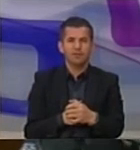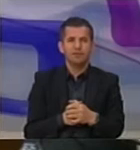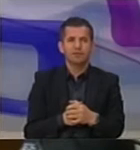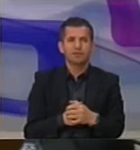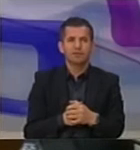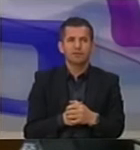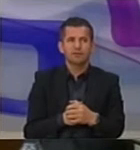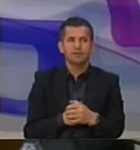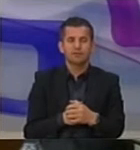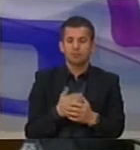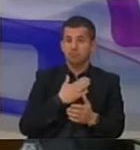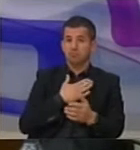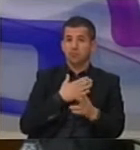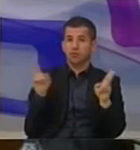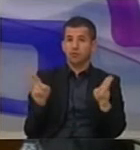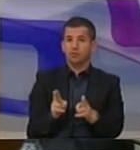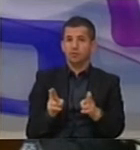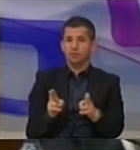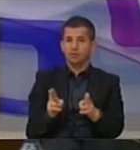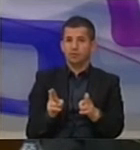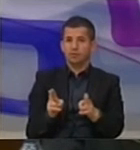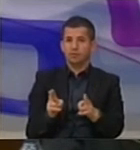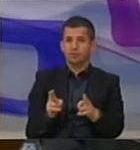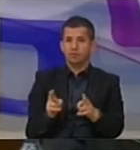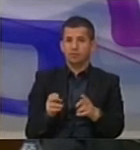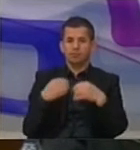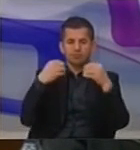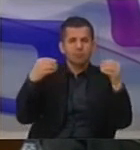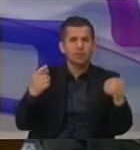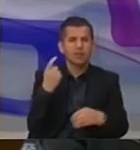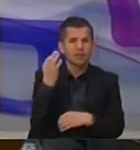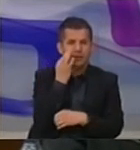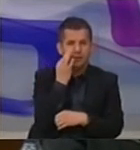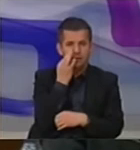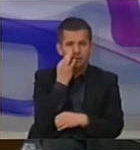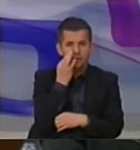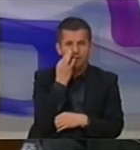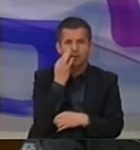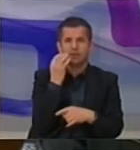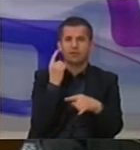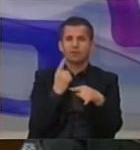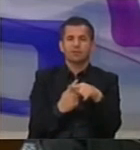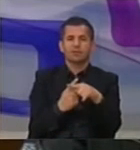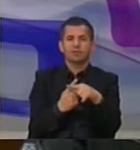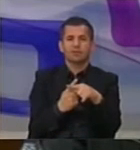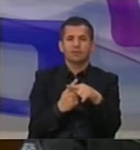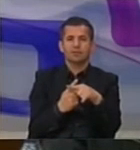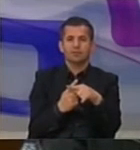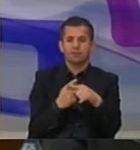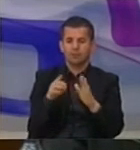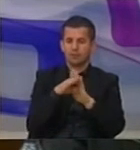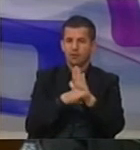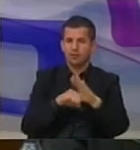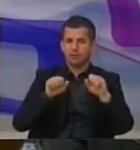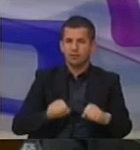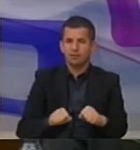Ne, unë e shkurti me shtepse u falë shumë edhe për një qënditëshin, edhe për programin e qeveris.